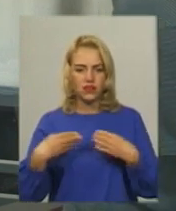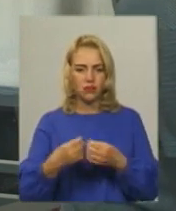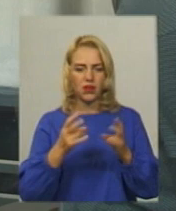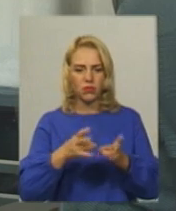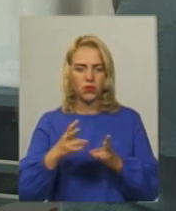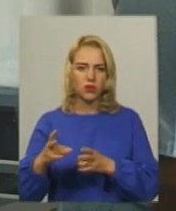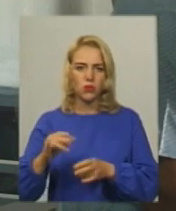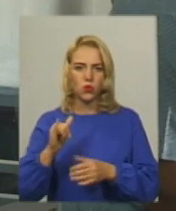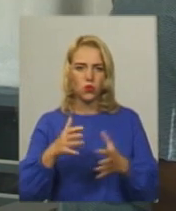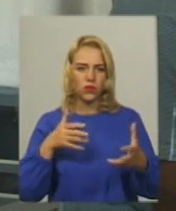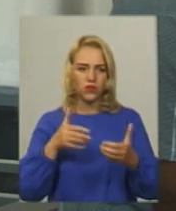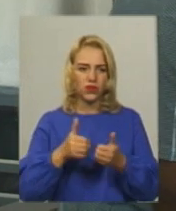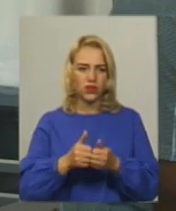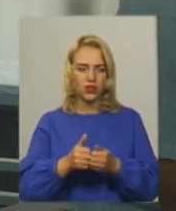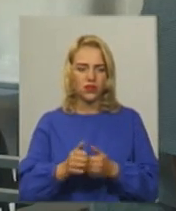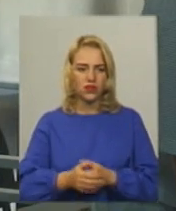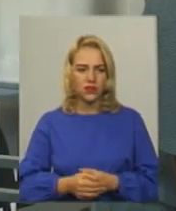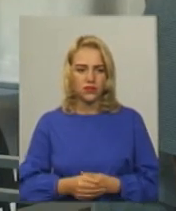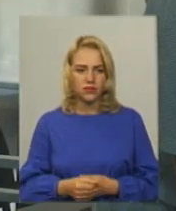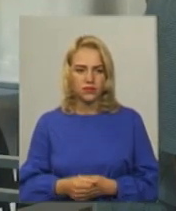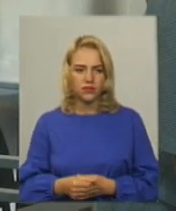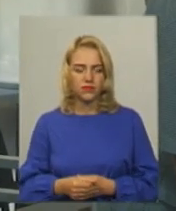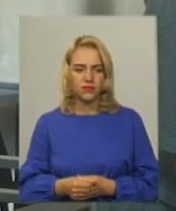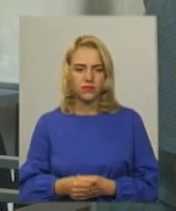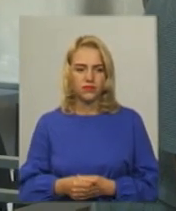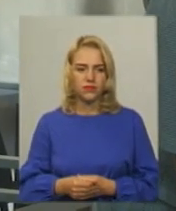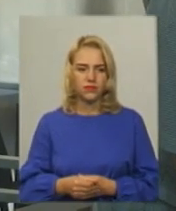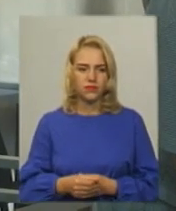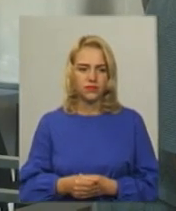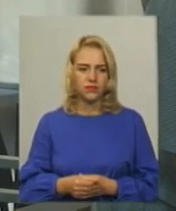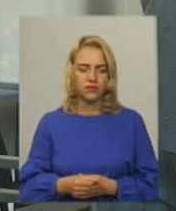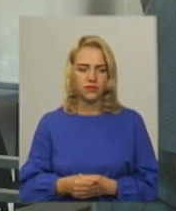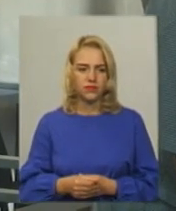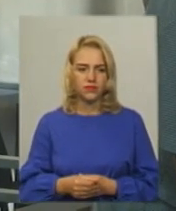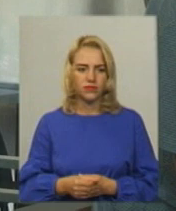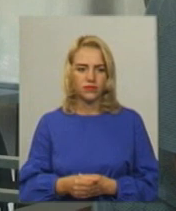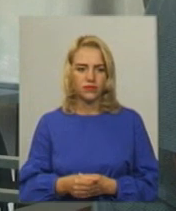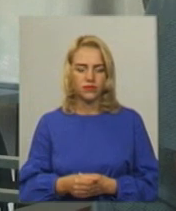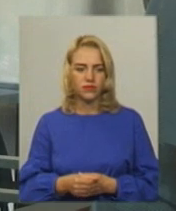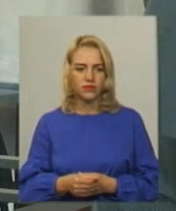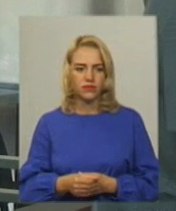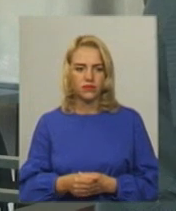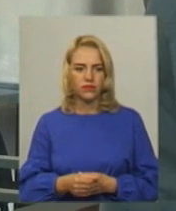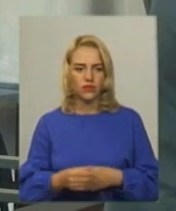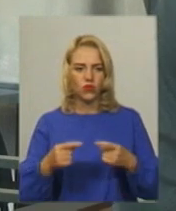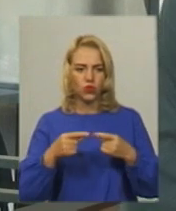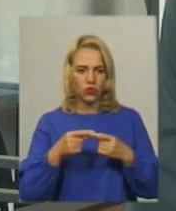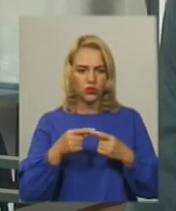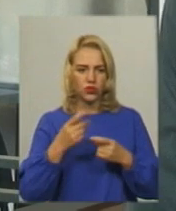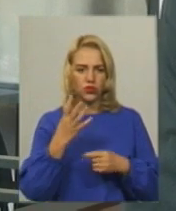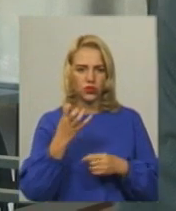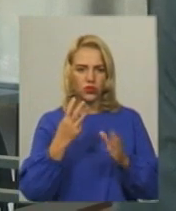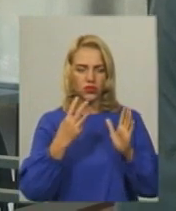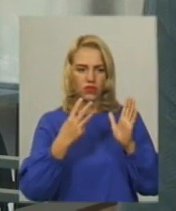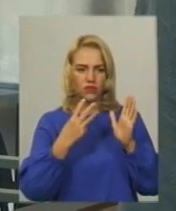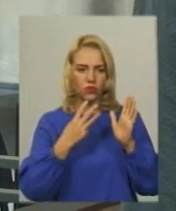можемо хлопотані подати докази Ця сума становить на даний час 488